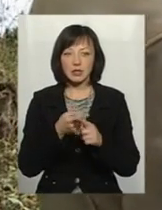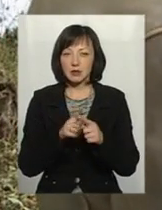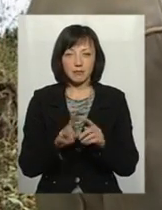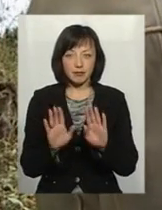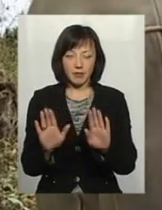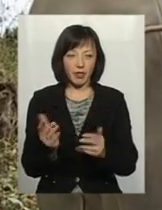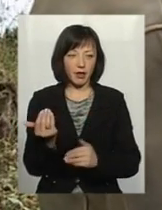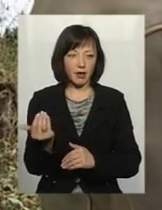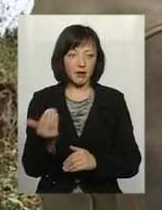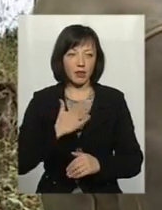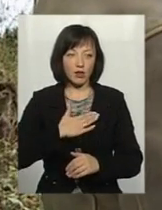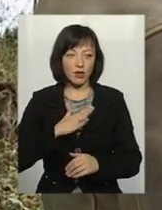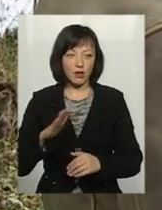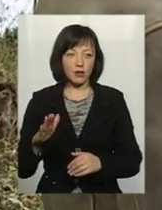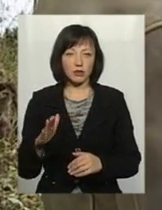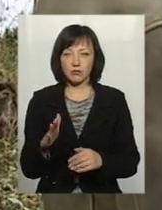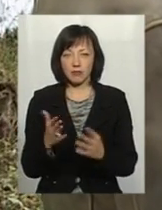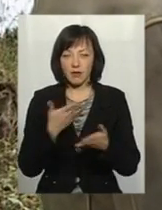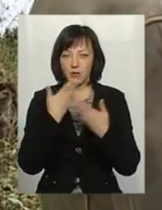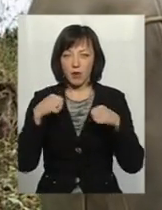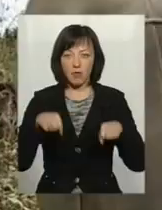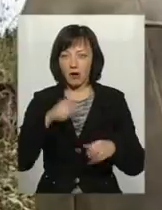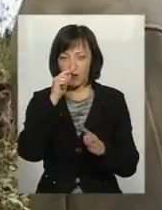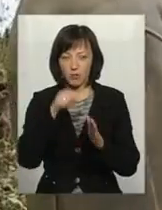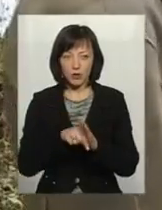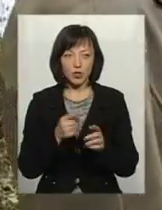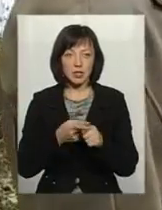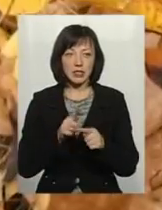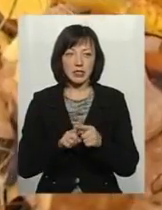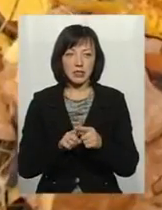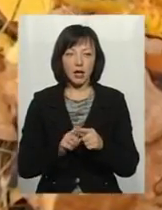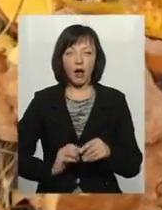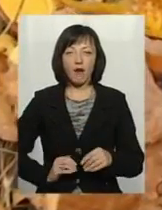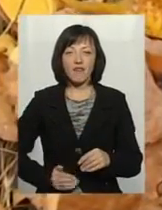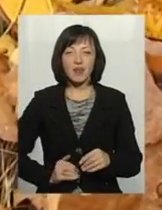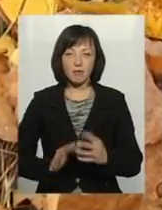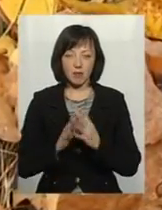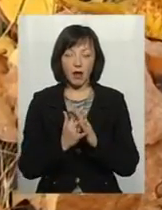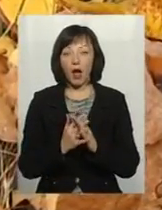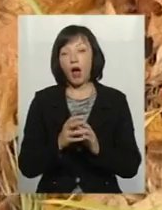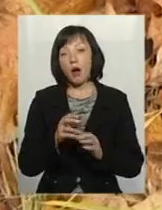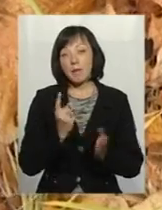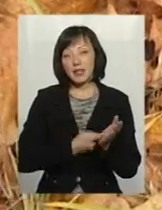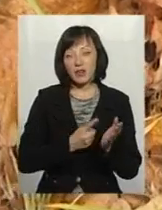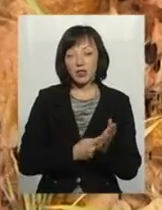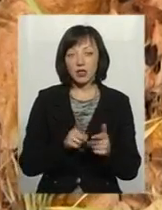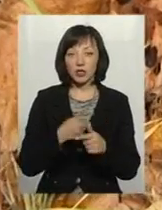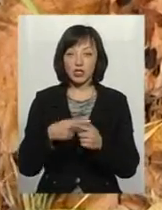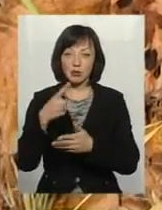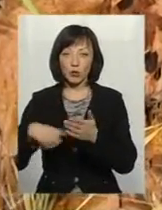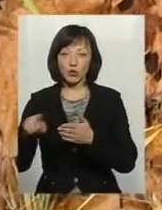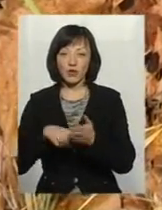компетентні в цьому, і вони нічого не мають права сюди вмішувати, бо це агрофірми. Однак підтвердити чи спростувати звинувачення,